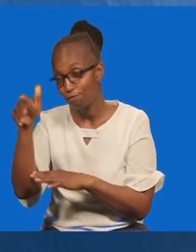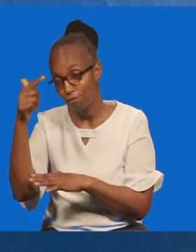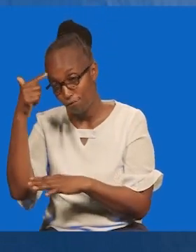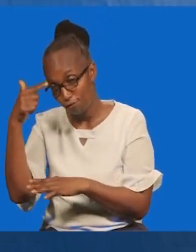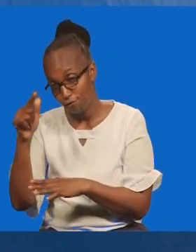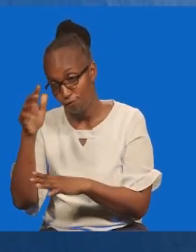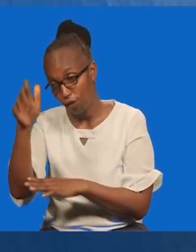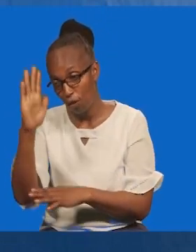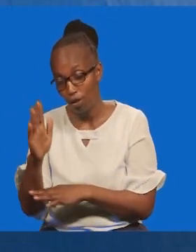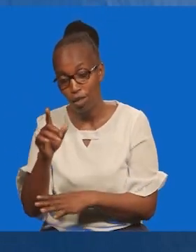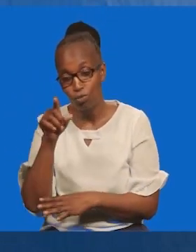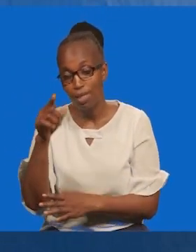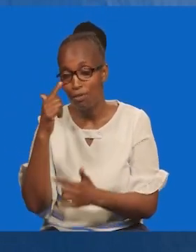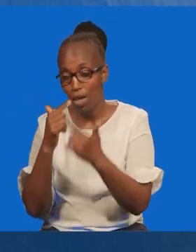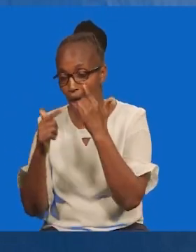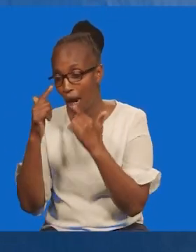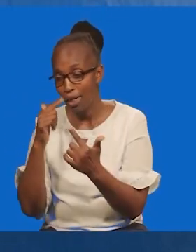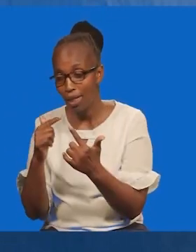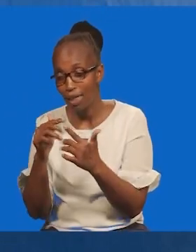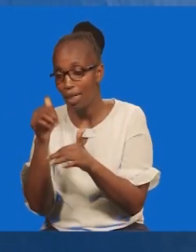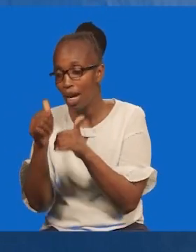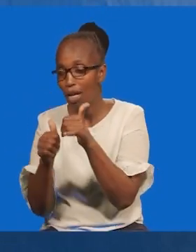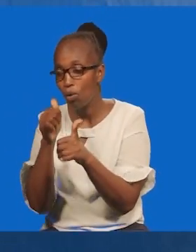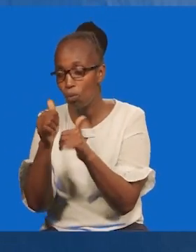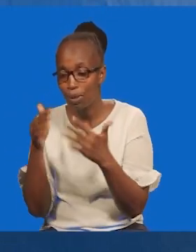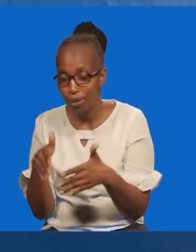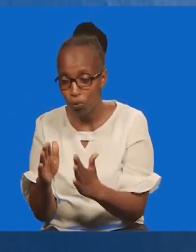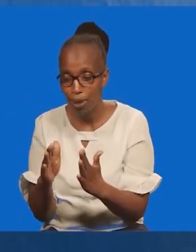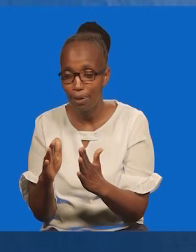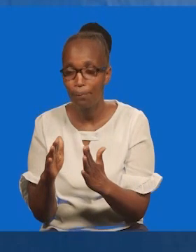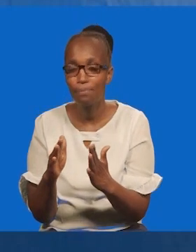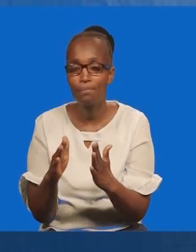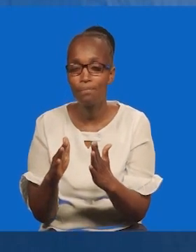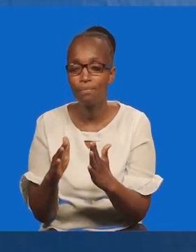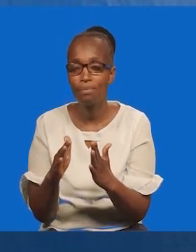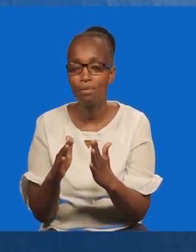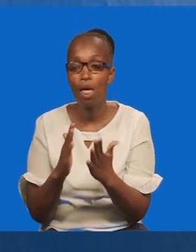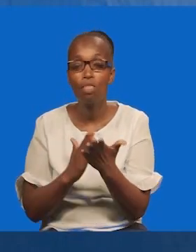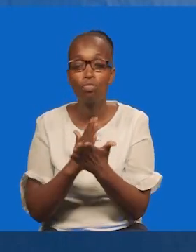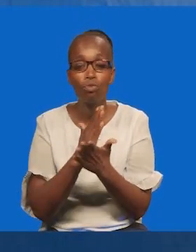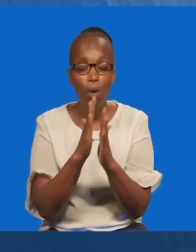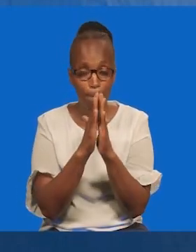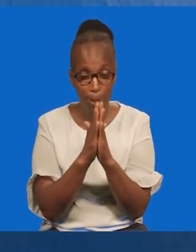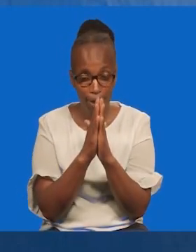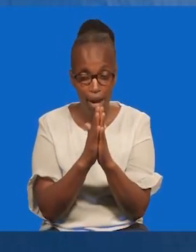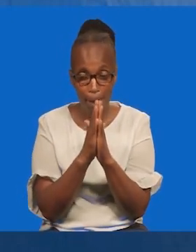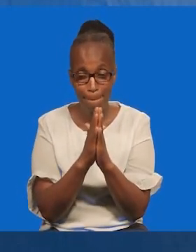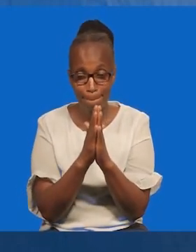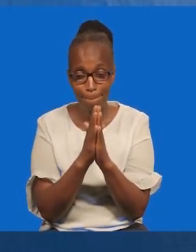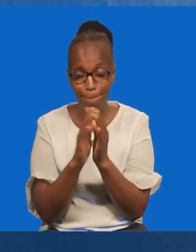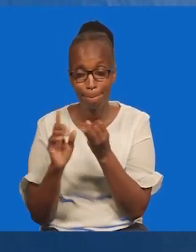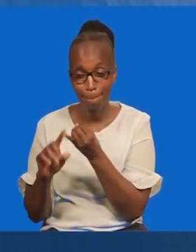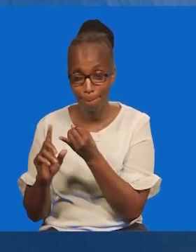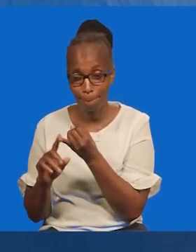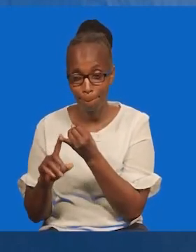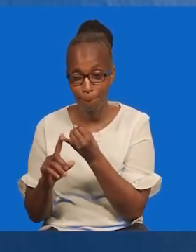kumlilia mungu. Jeye. Unamlilia mungu kwa jia gani. Unamlilia mungu kwa jia ya kuomba.